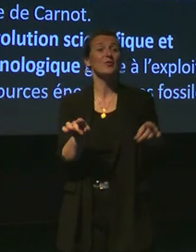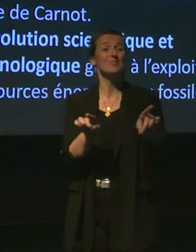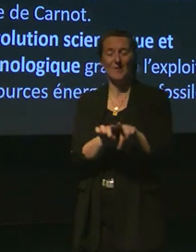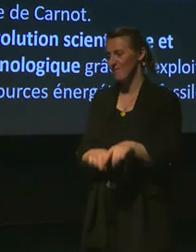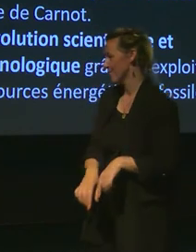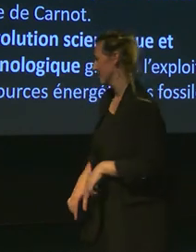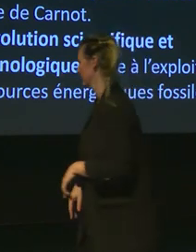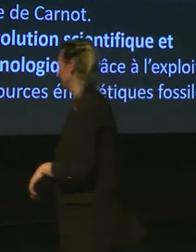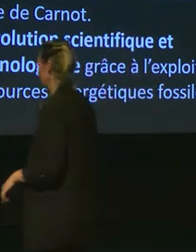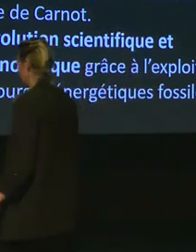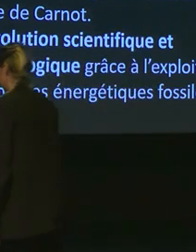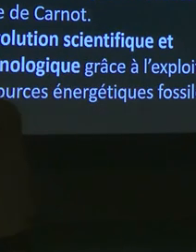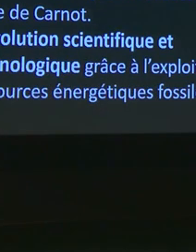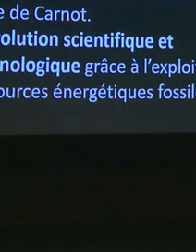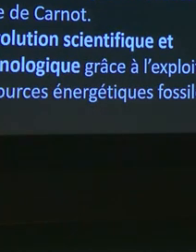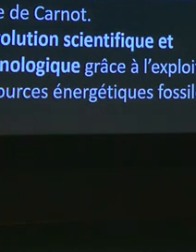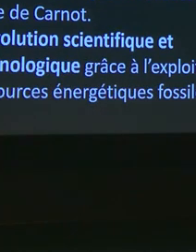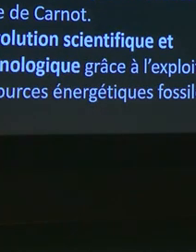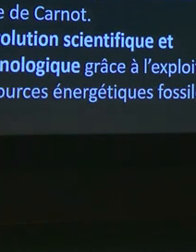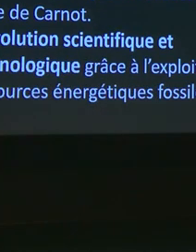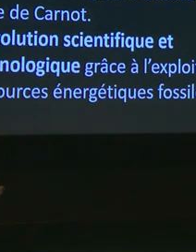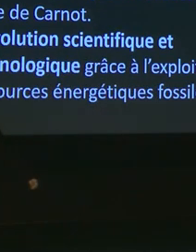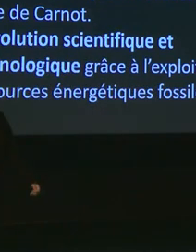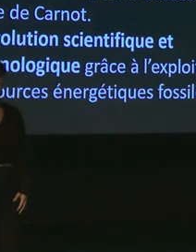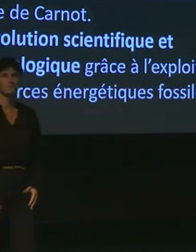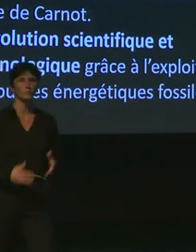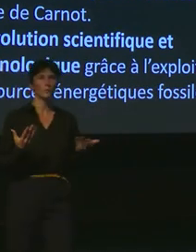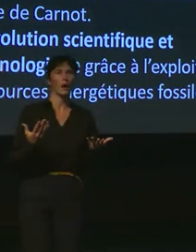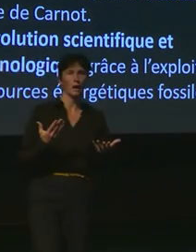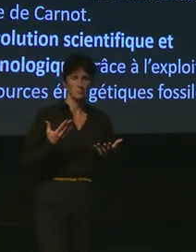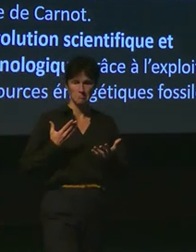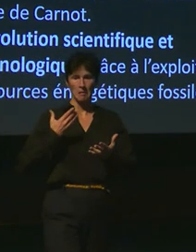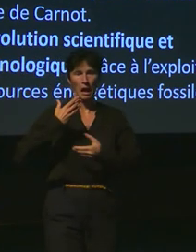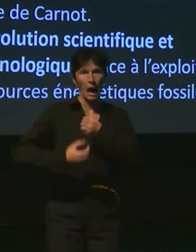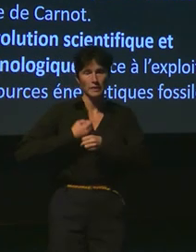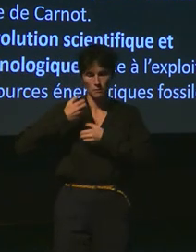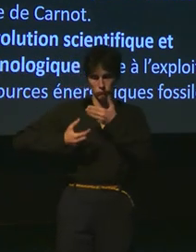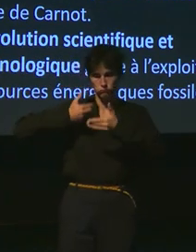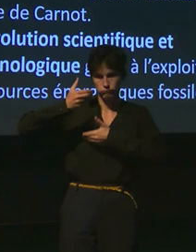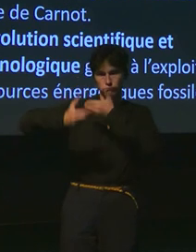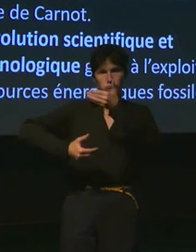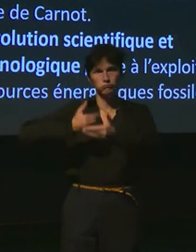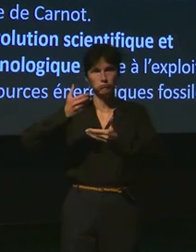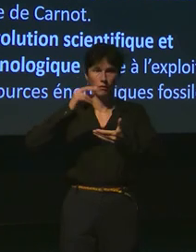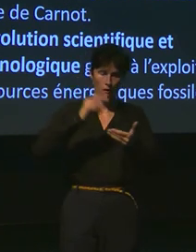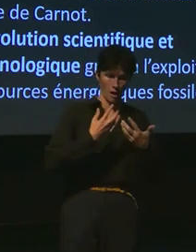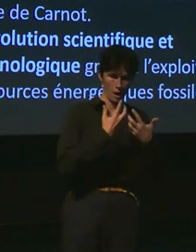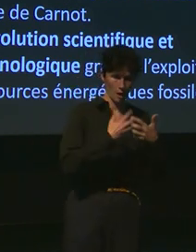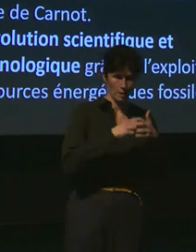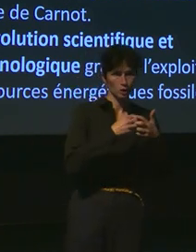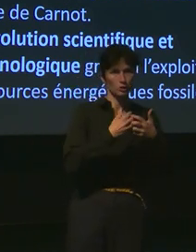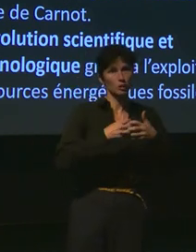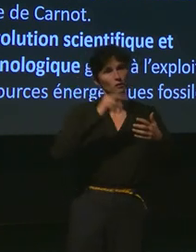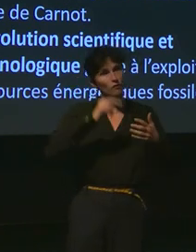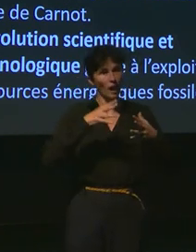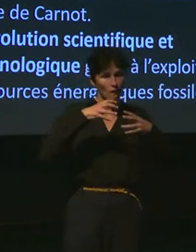donc, en quelques décennies, on a fait cette révolution, c'est-à-dire, on est passé de l'usage des machines liées par les machines de vapeur,